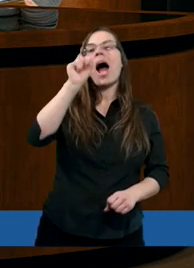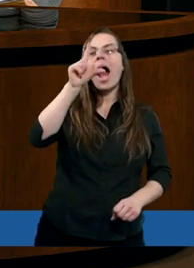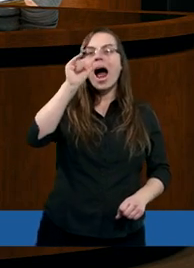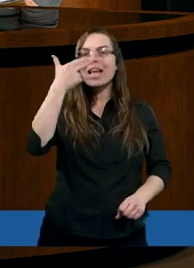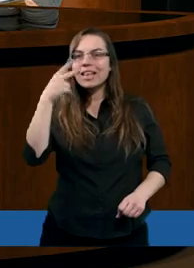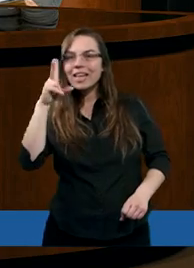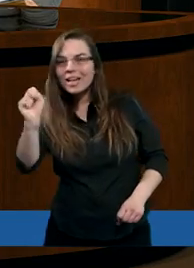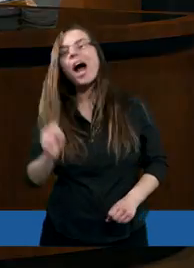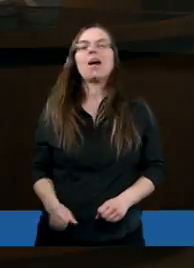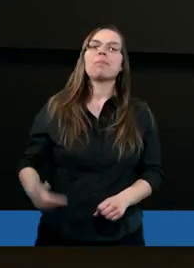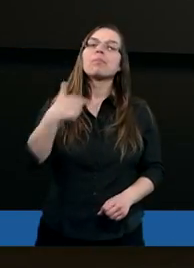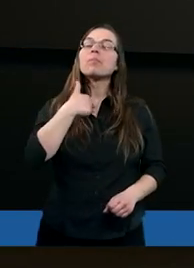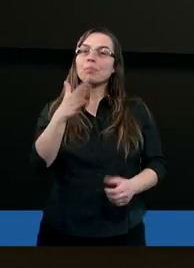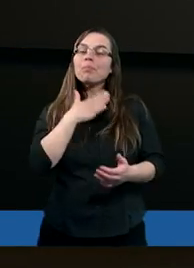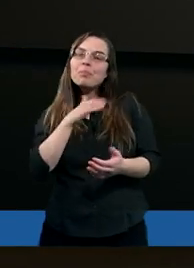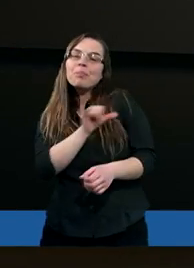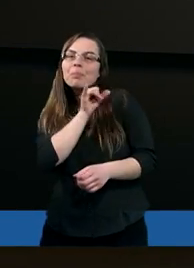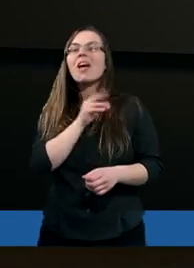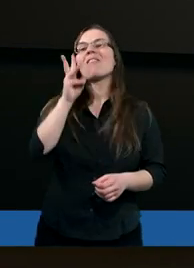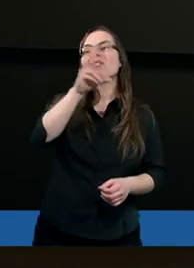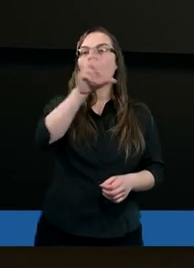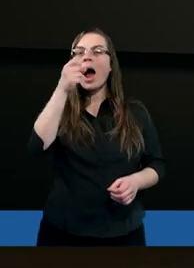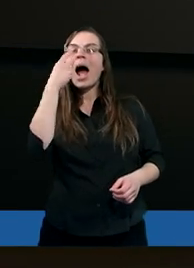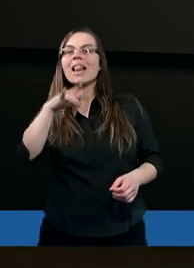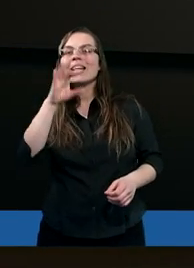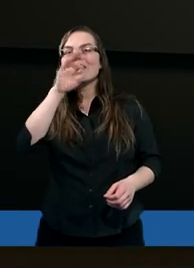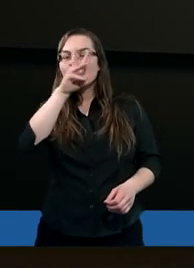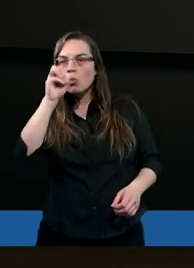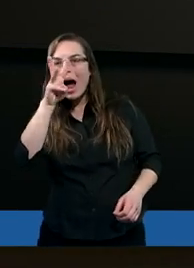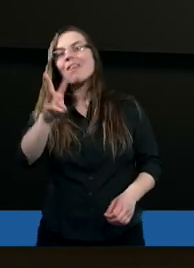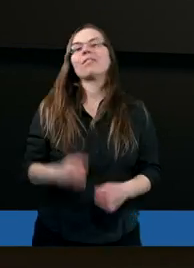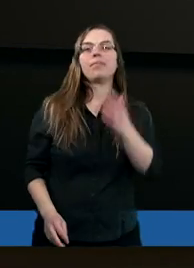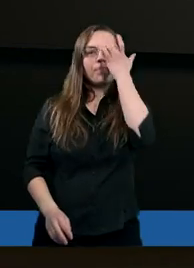Halinka. Moje imię to Władysław.